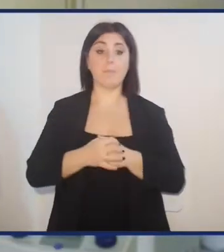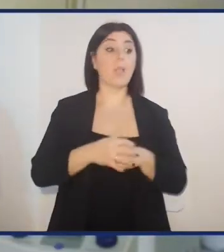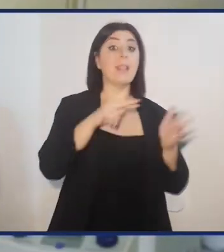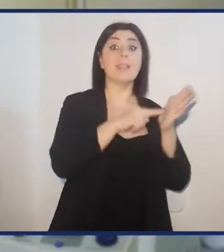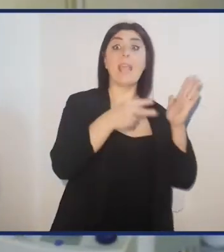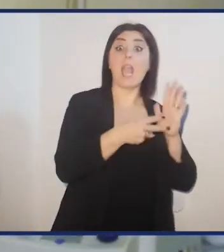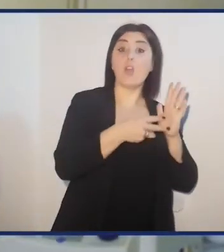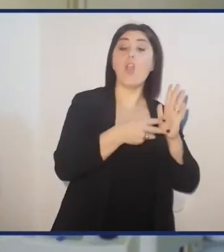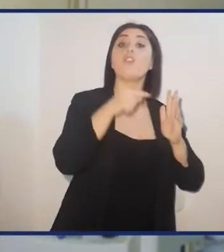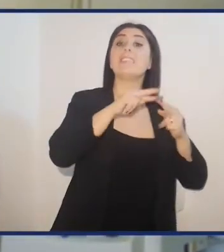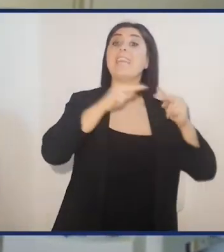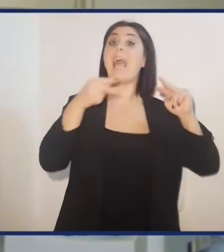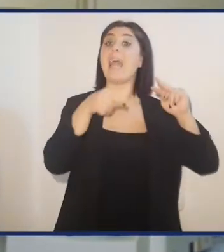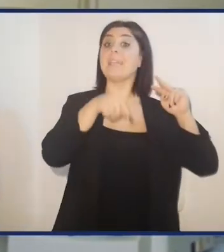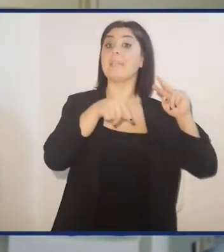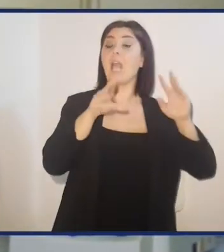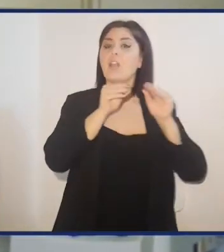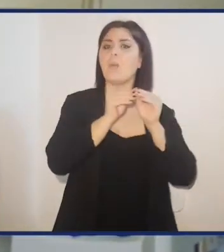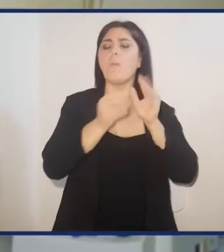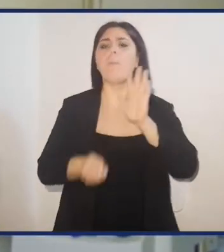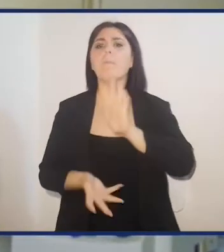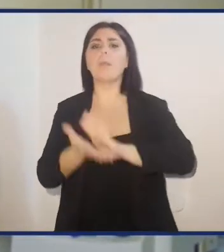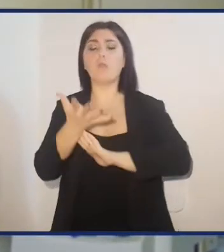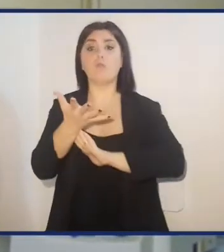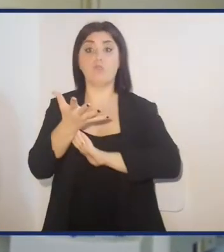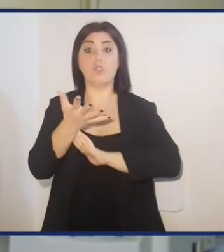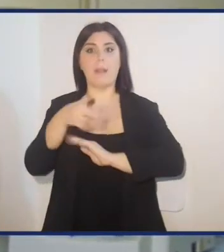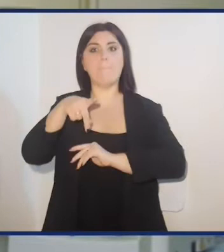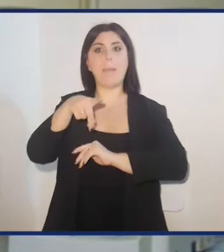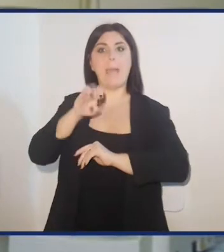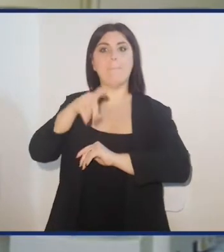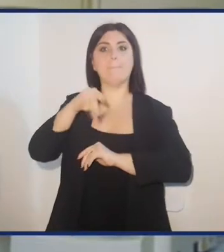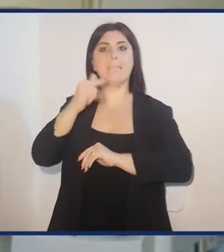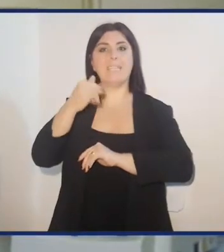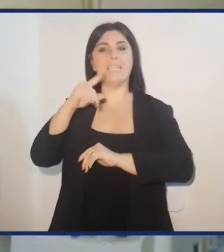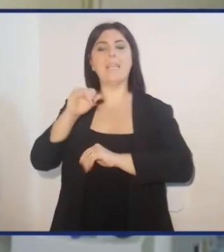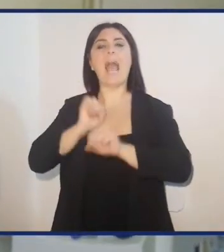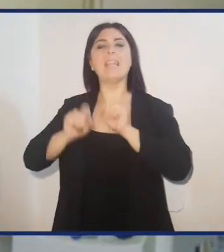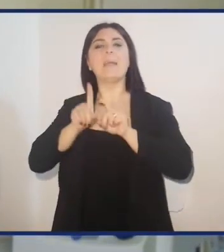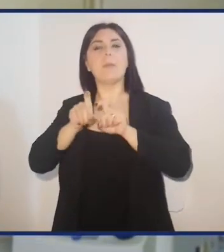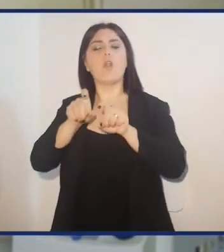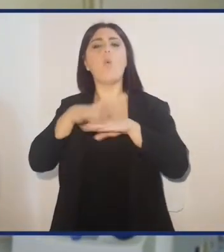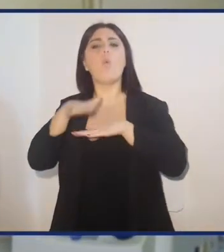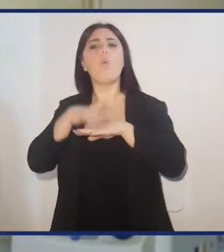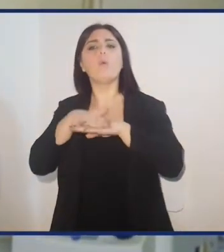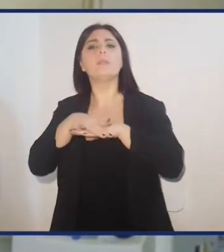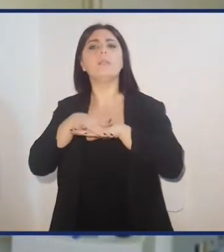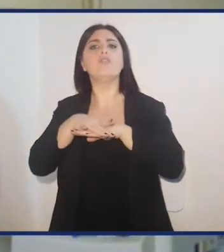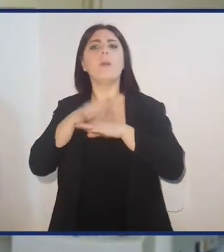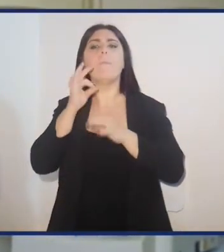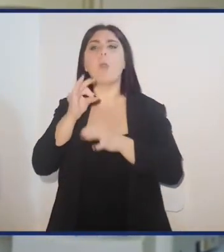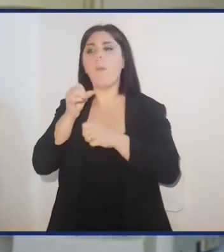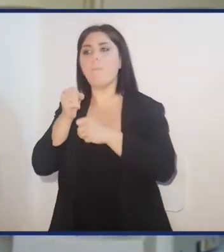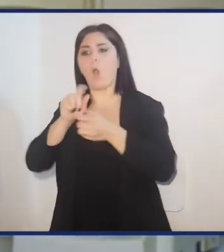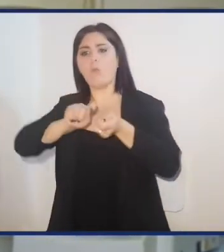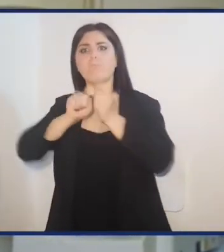Sfruttando la tecnologia del DNA ricombinante, ci proponiamo di produrre i peptidi antimicrobici da utilizzare